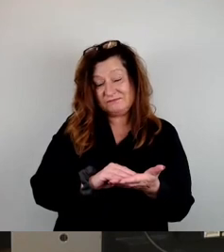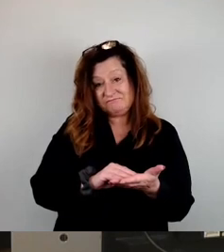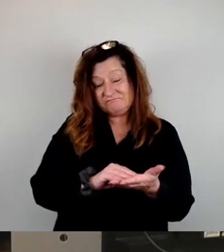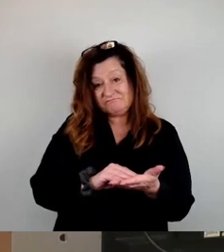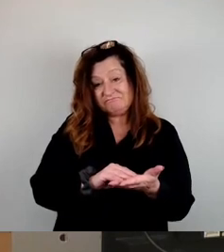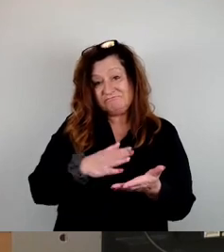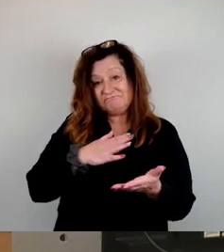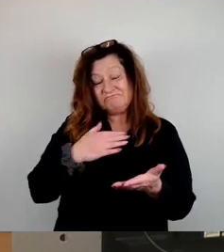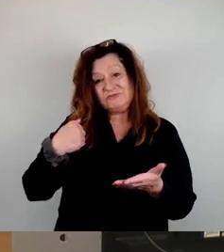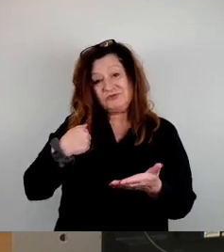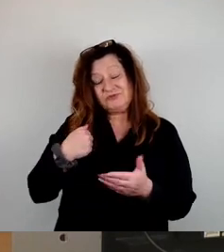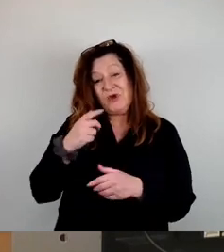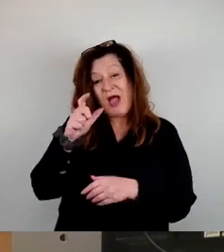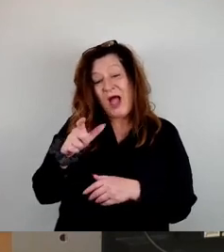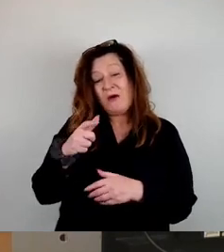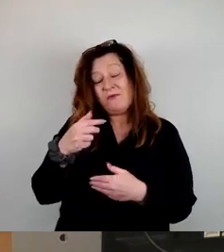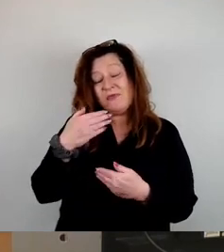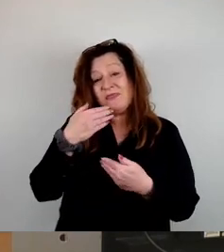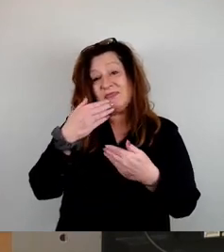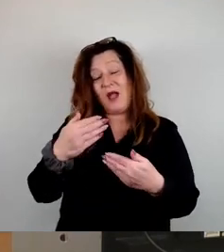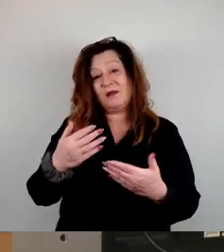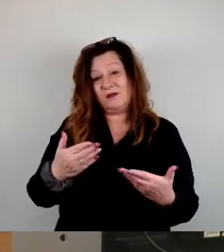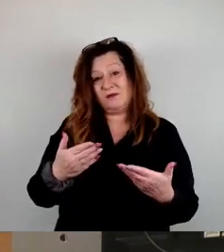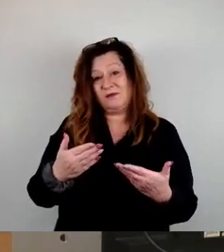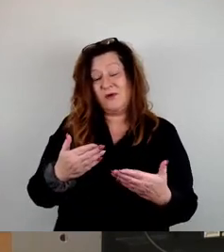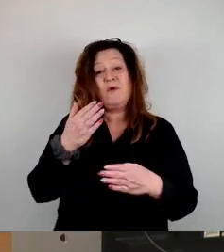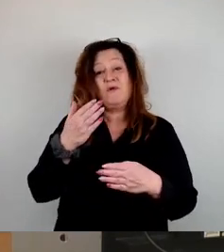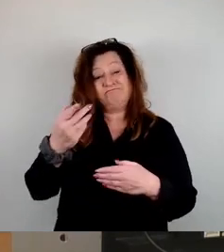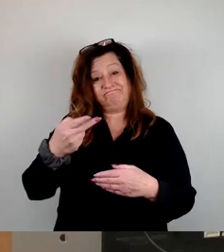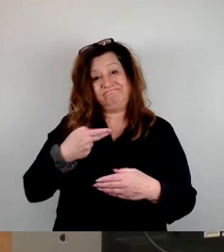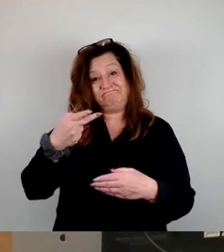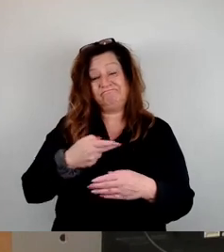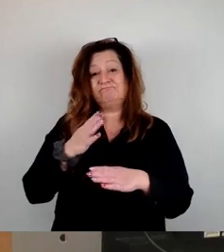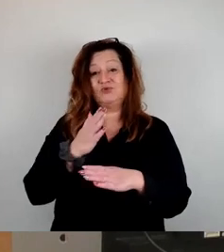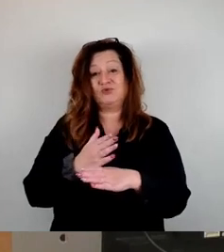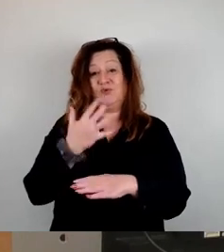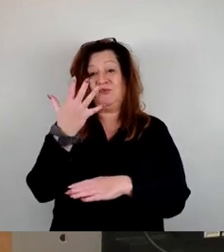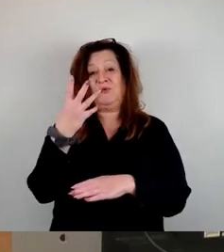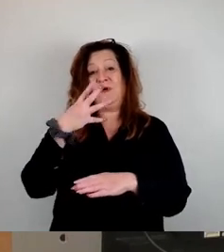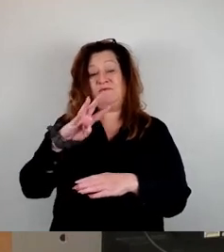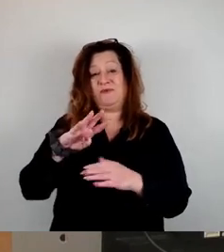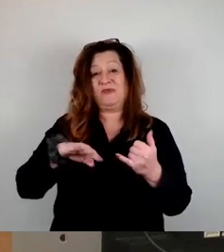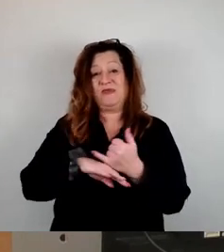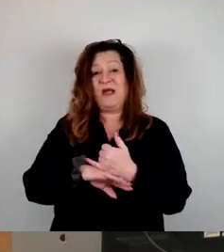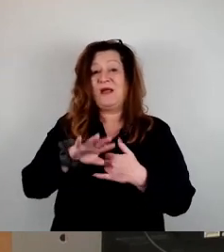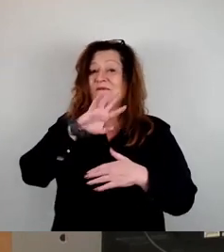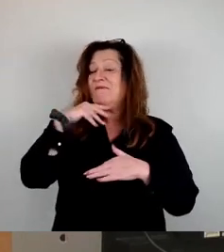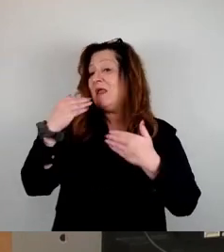Und das ist auch erwähnenswert, wir sind 45 Jahre verheiratet. Vielen Dank, liebe Edda.